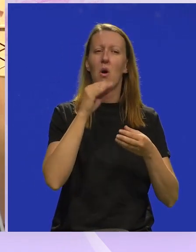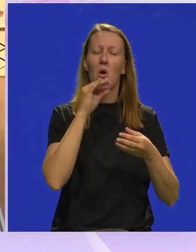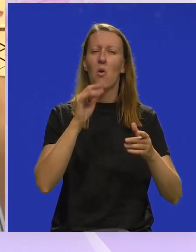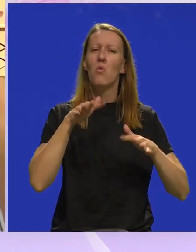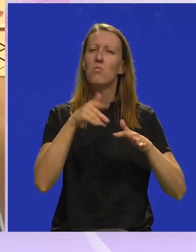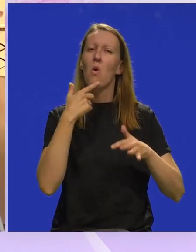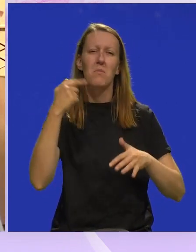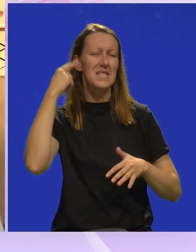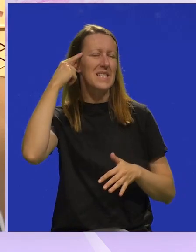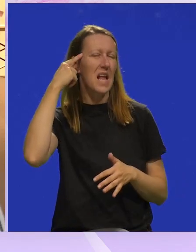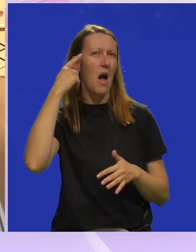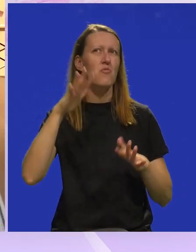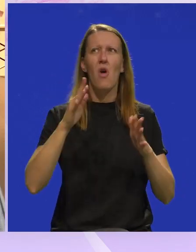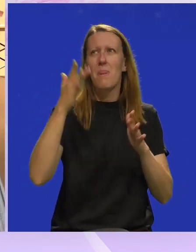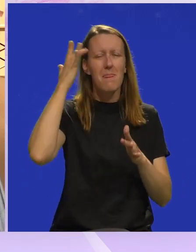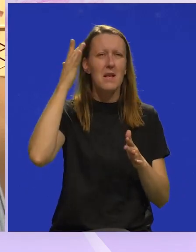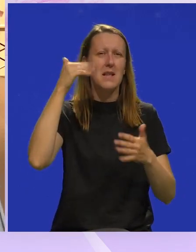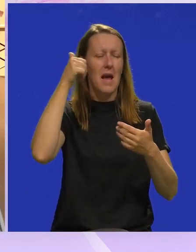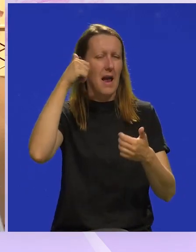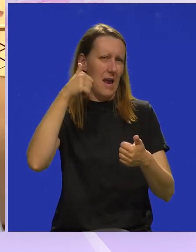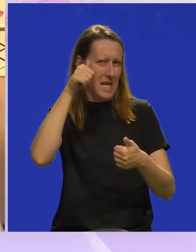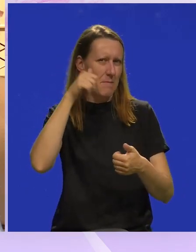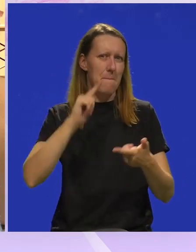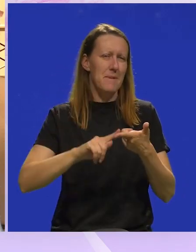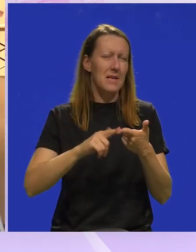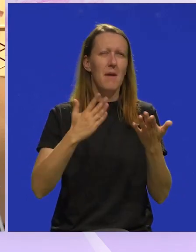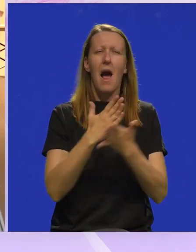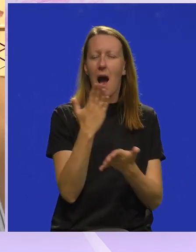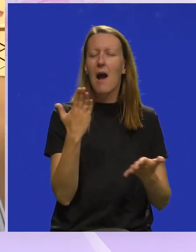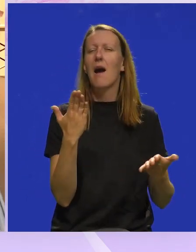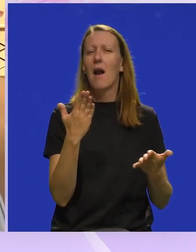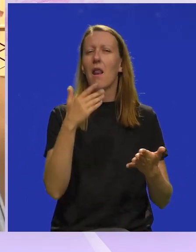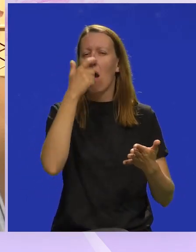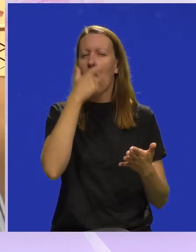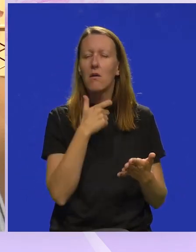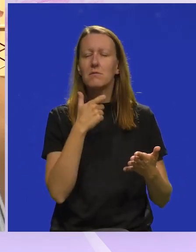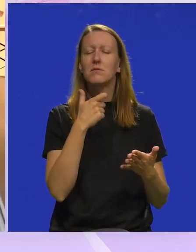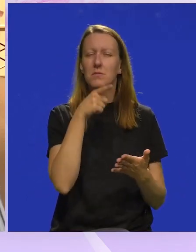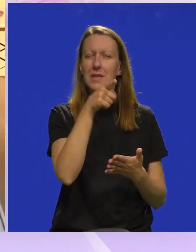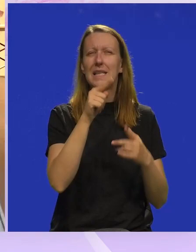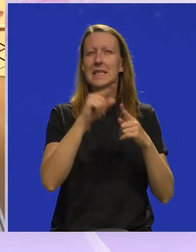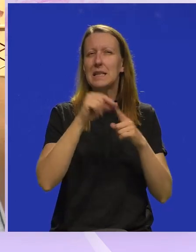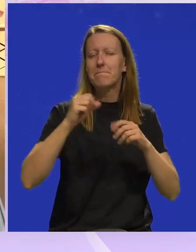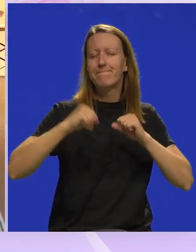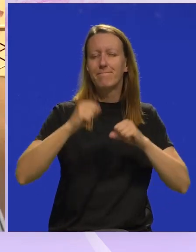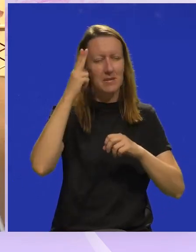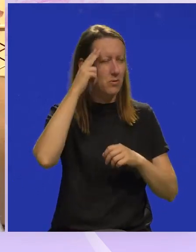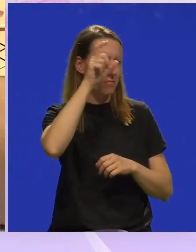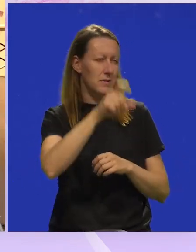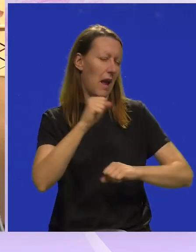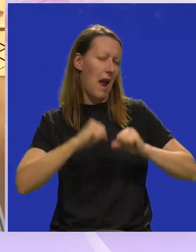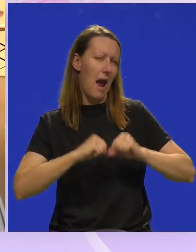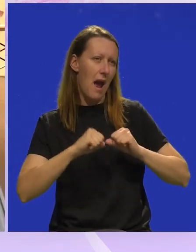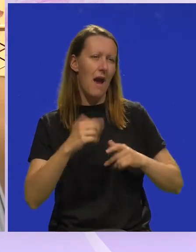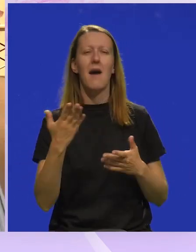zapravo koje znamo. Možda ih ne znamo po imenu i prezimenu, možda ih ne znamo osobno, ali taj tip osobe svi poznajemo.